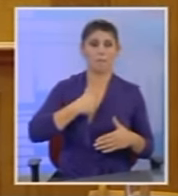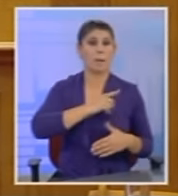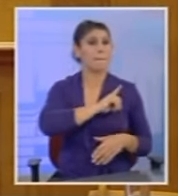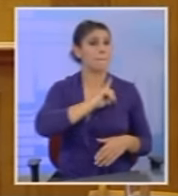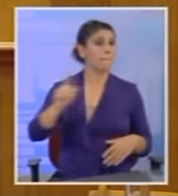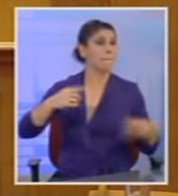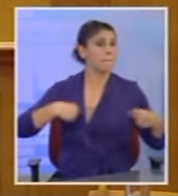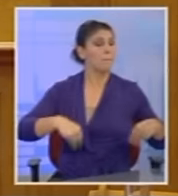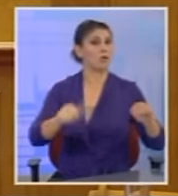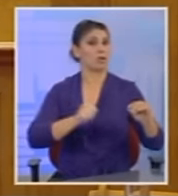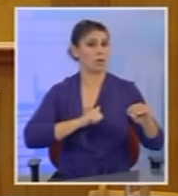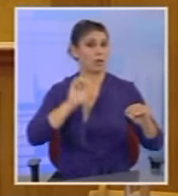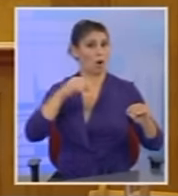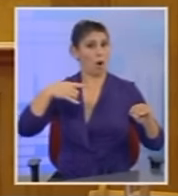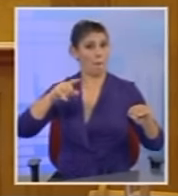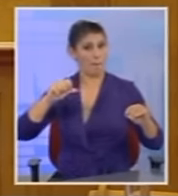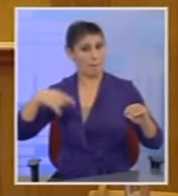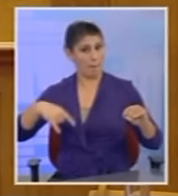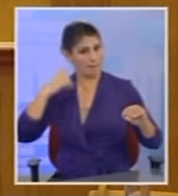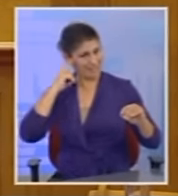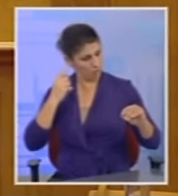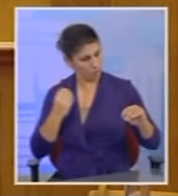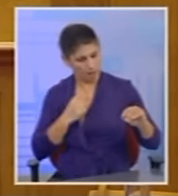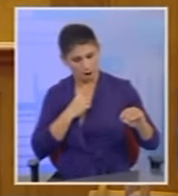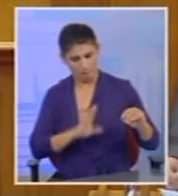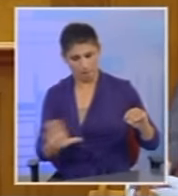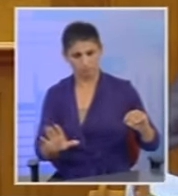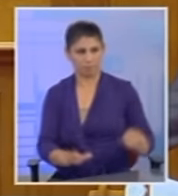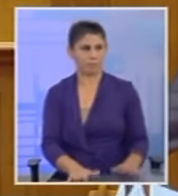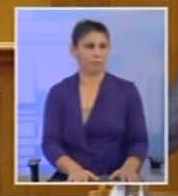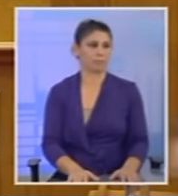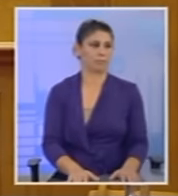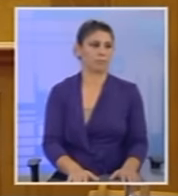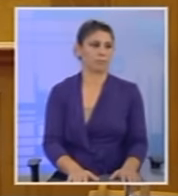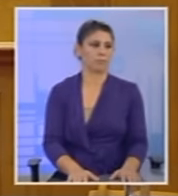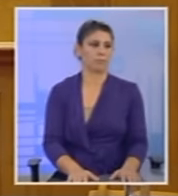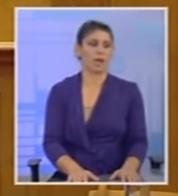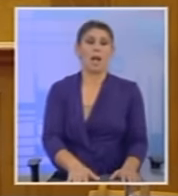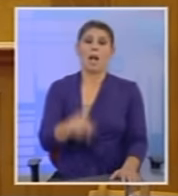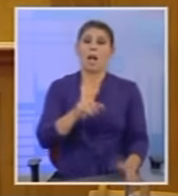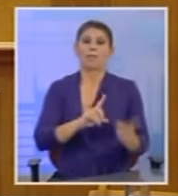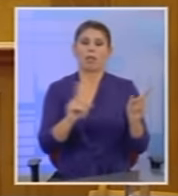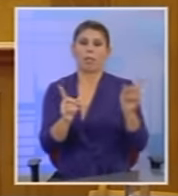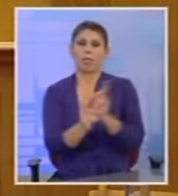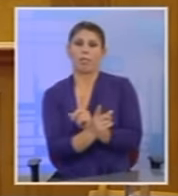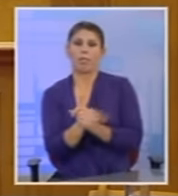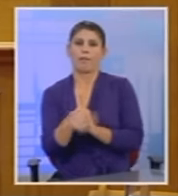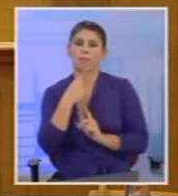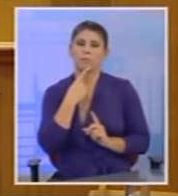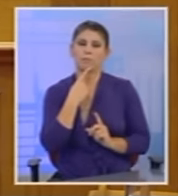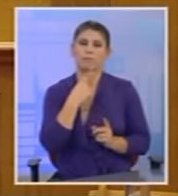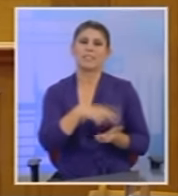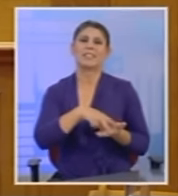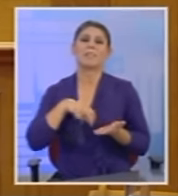ιδιωτικοποίηση του ΟΠΑΠ για να ξέρουμε τι λέμε. Αυτό βέβαια έρχεται σαν τη διαστολή με αυτό το οποίο σας πρέπει να κάνει, να εισπράξετε.